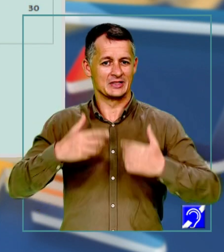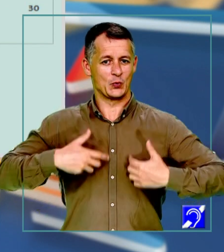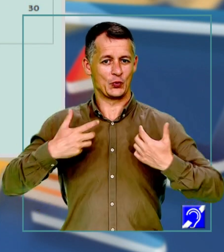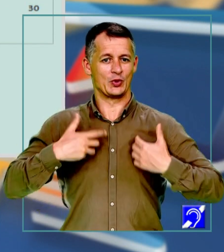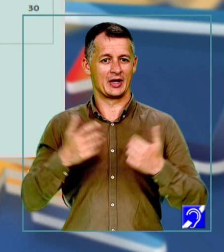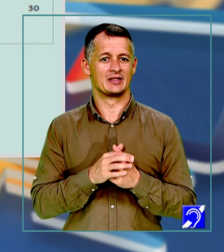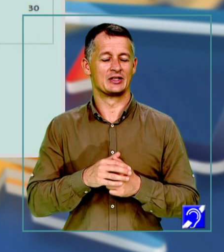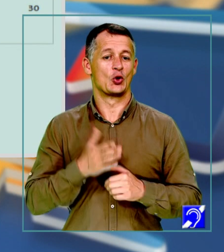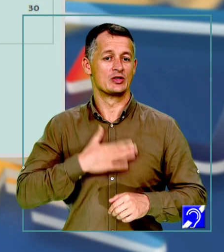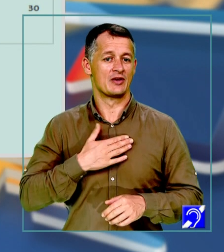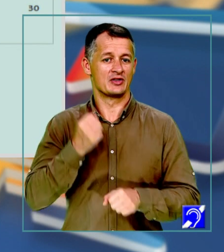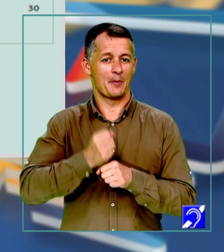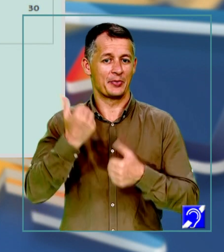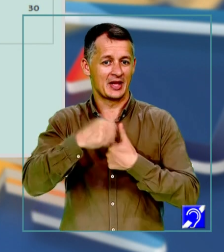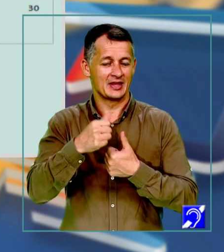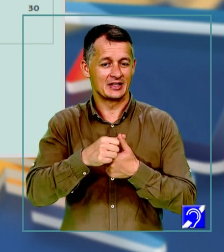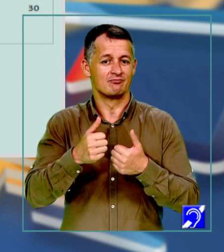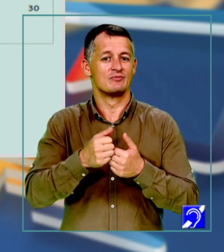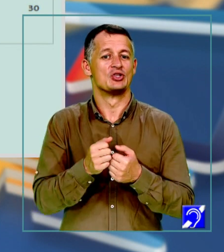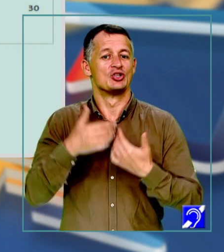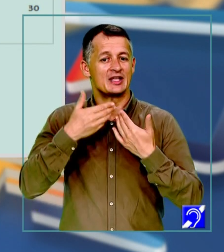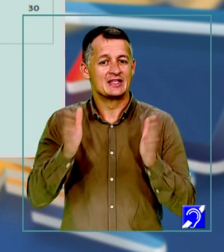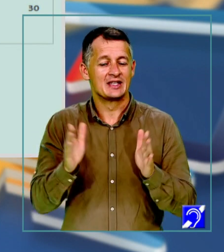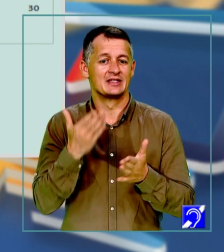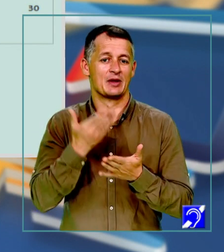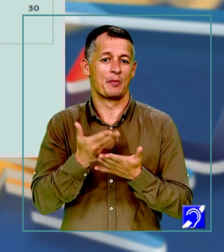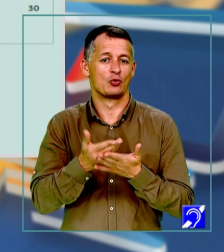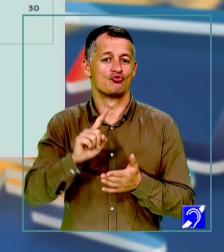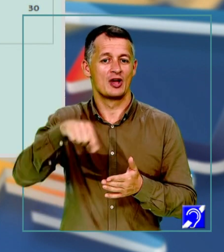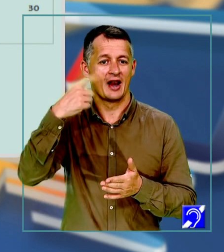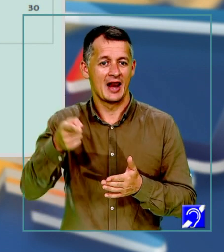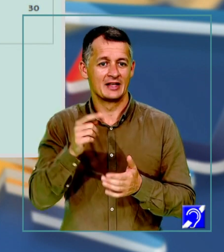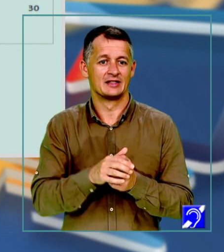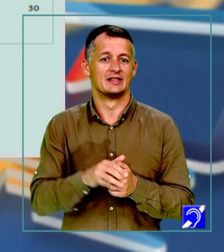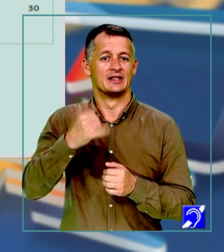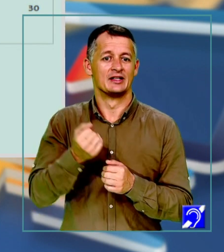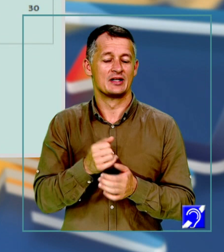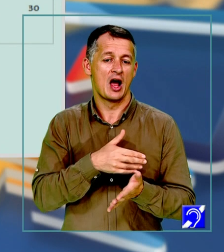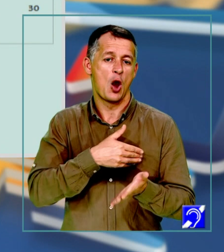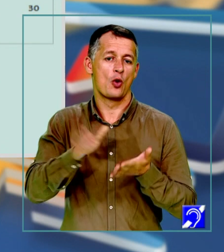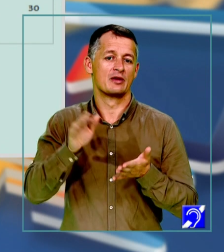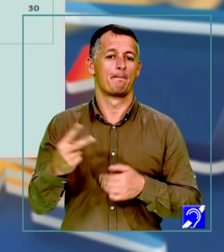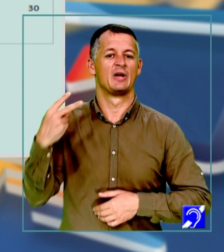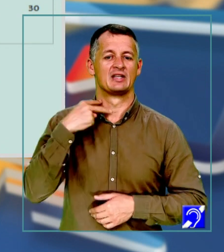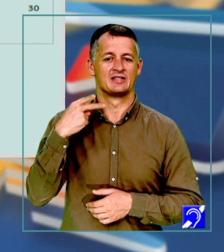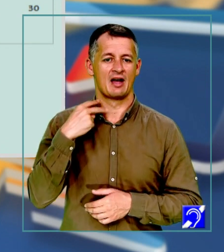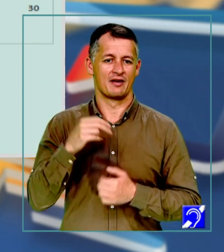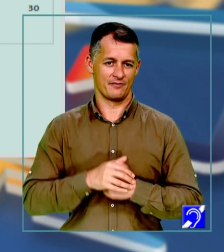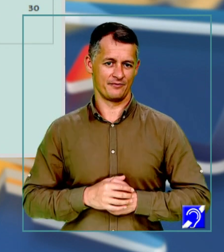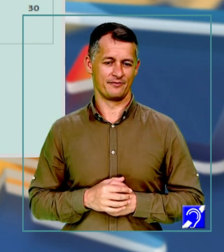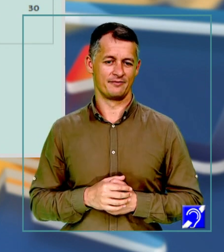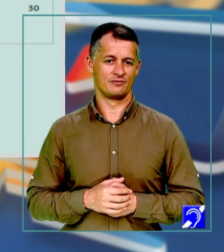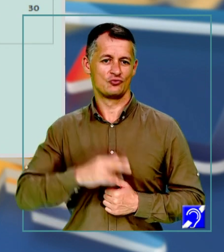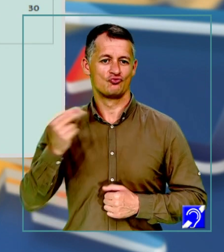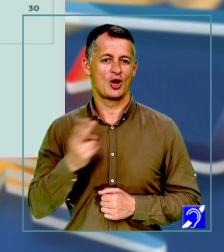prieteni și de a avea o atitudine deschisă față de ceilalți, diminuând sau chiar alungând plictiseala sau inerția. Cea mai